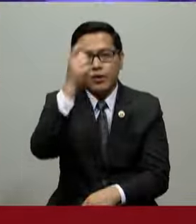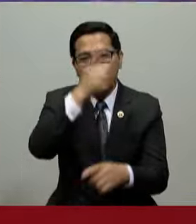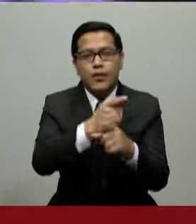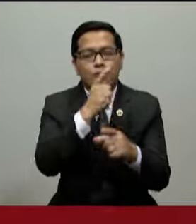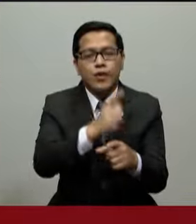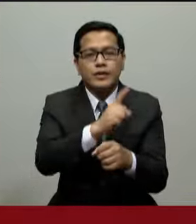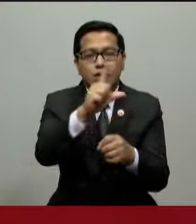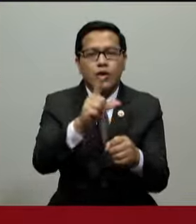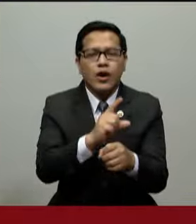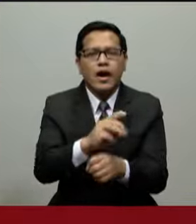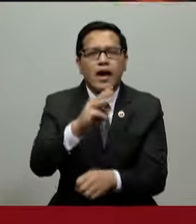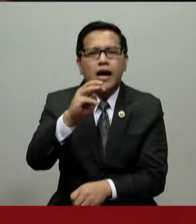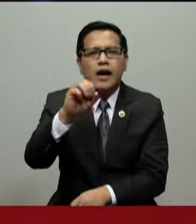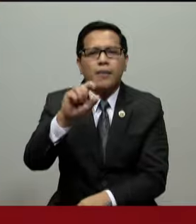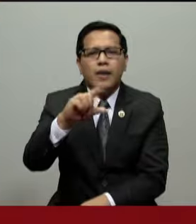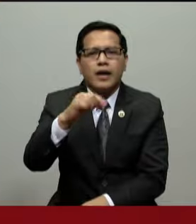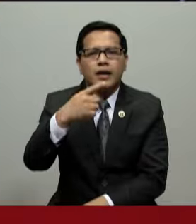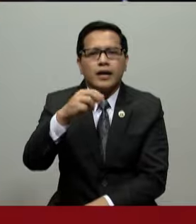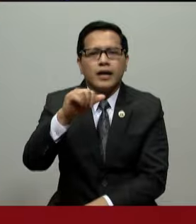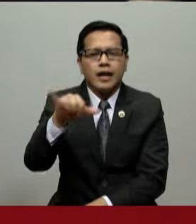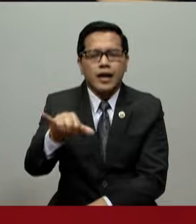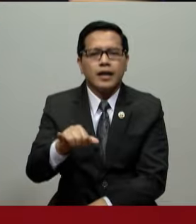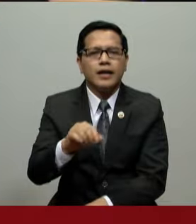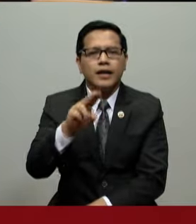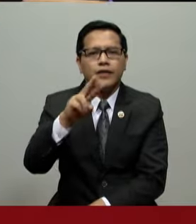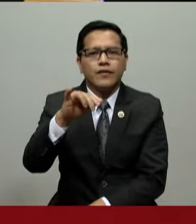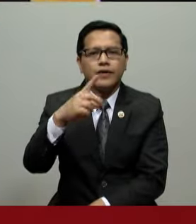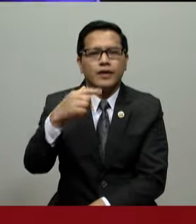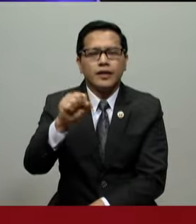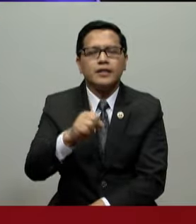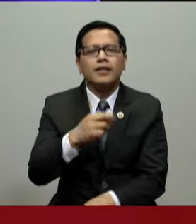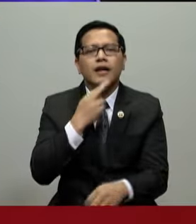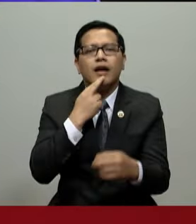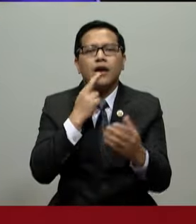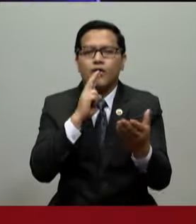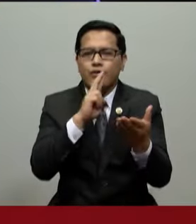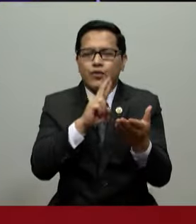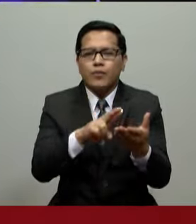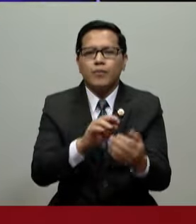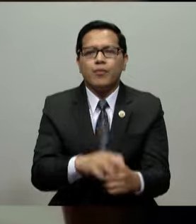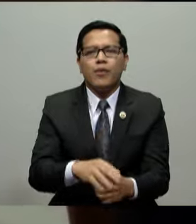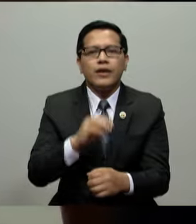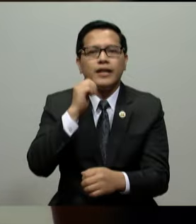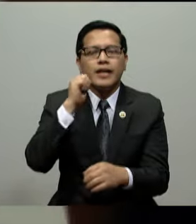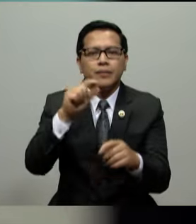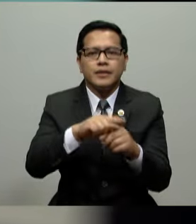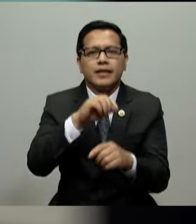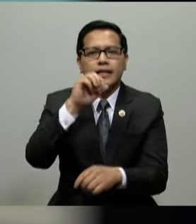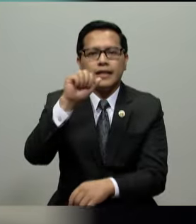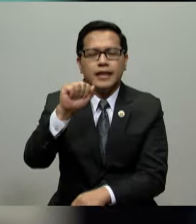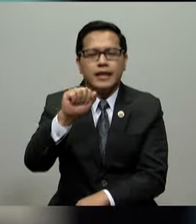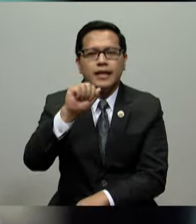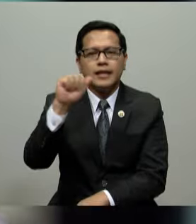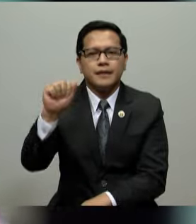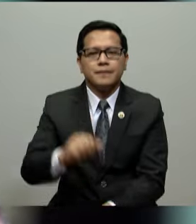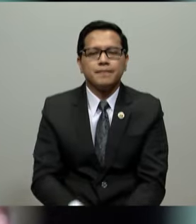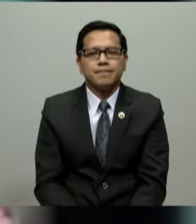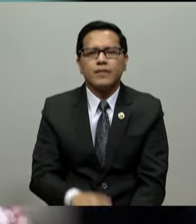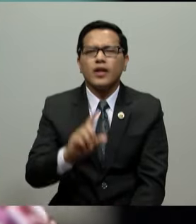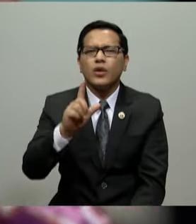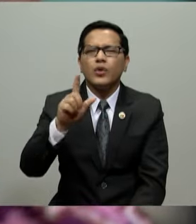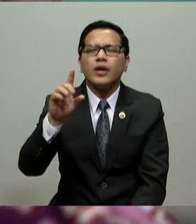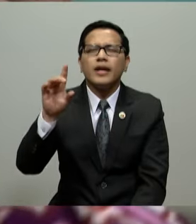ng Maligaya Village. Narito ang report ni kapatid na Ara Alejandro. 2018, nang magsimulang